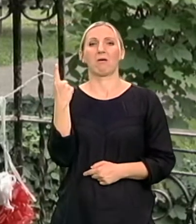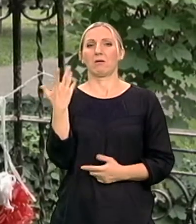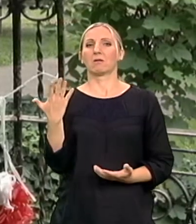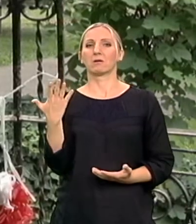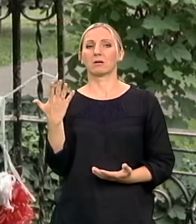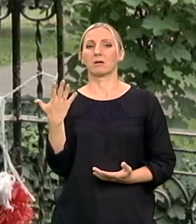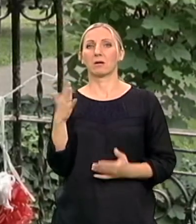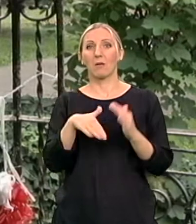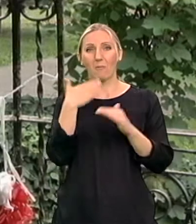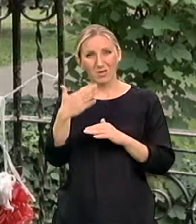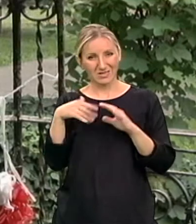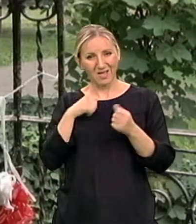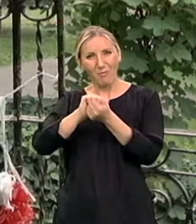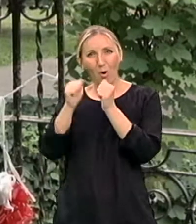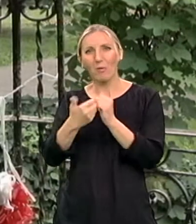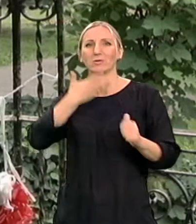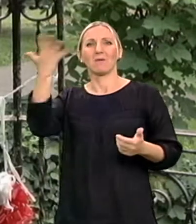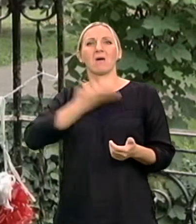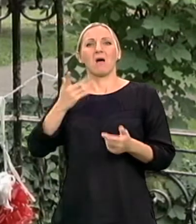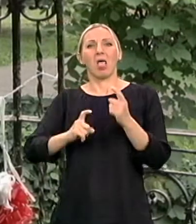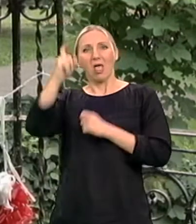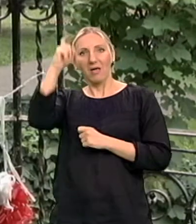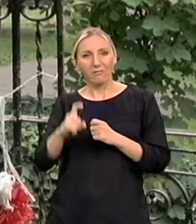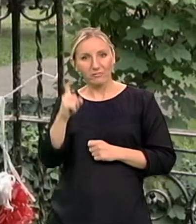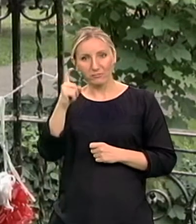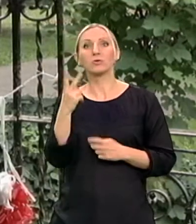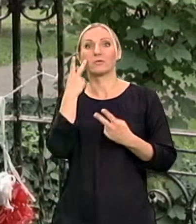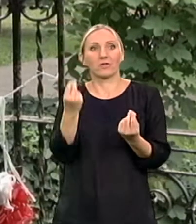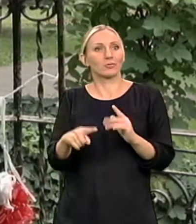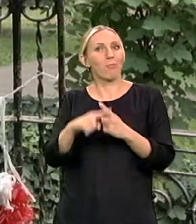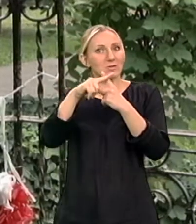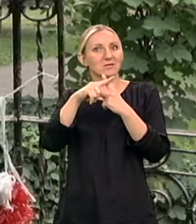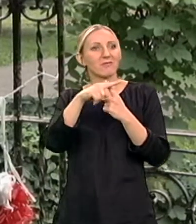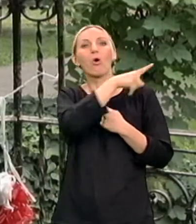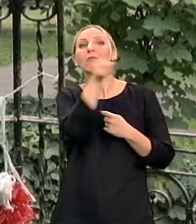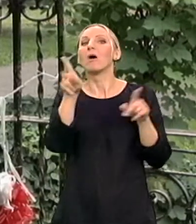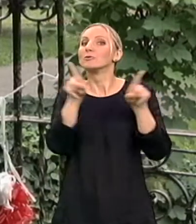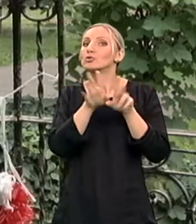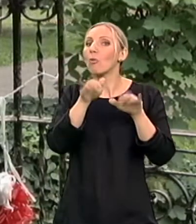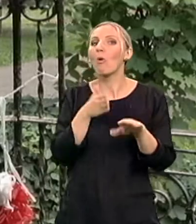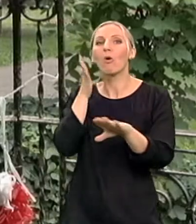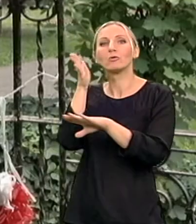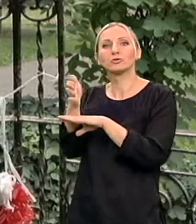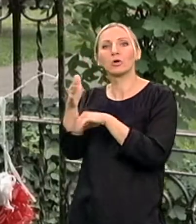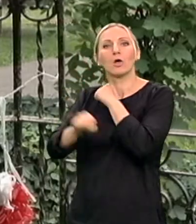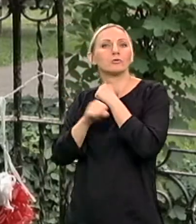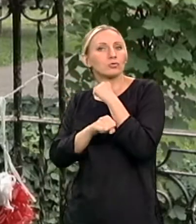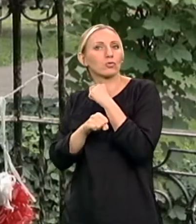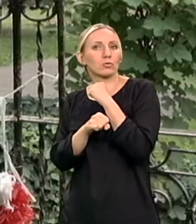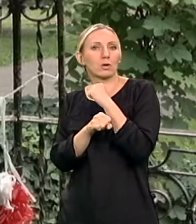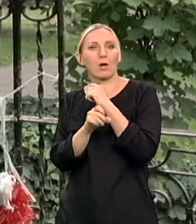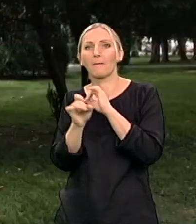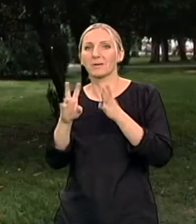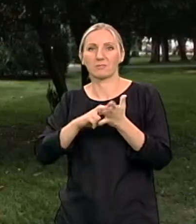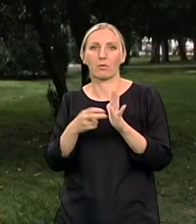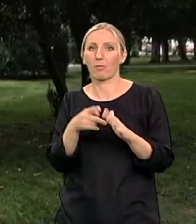nakon te cele priče o liftu vidjeli nešto pozitivno i da prosto će moći negdje da dođu i da studiraju bez problema što svakako